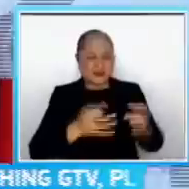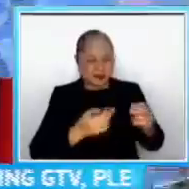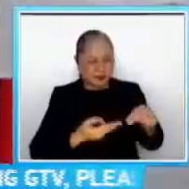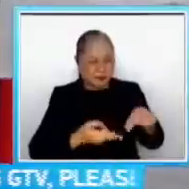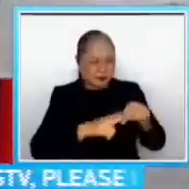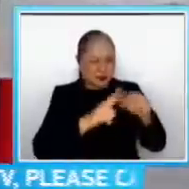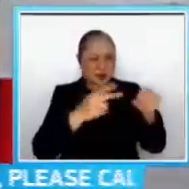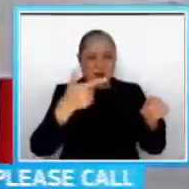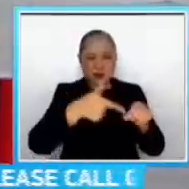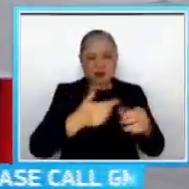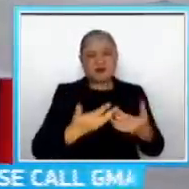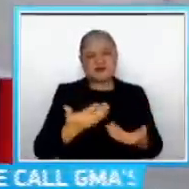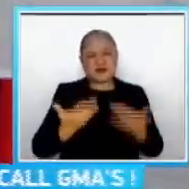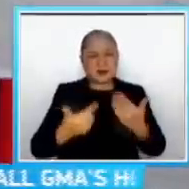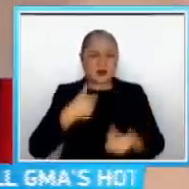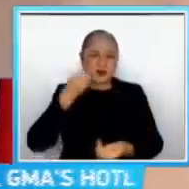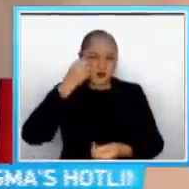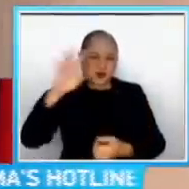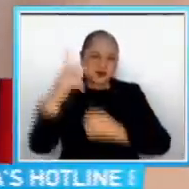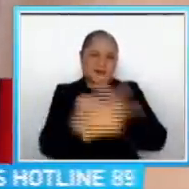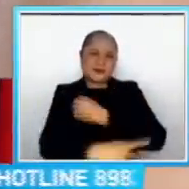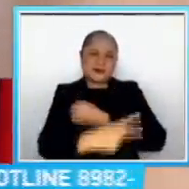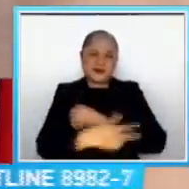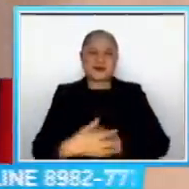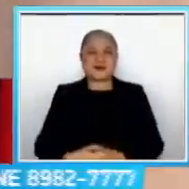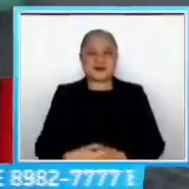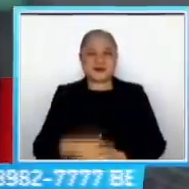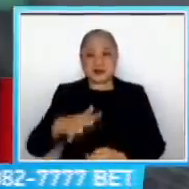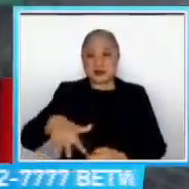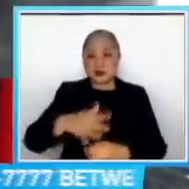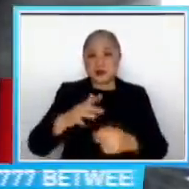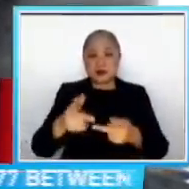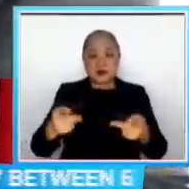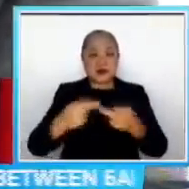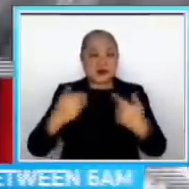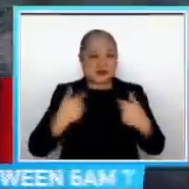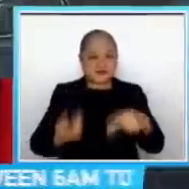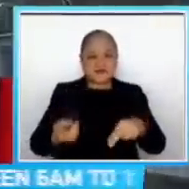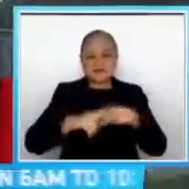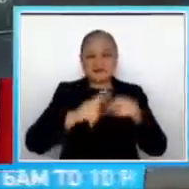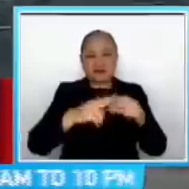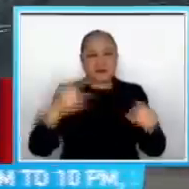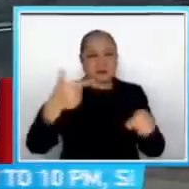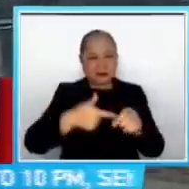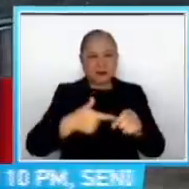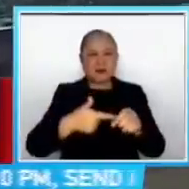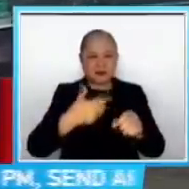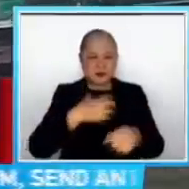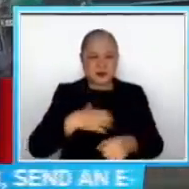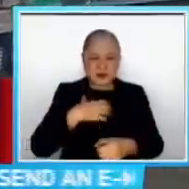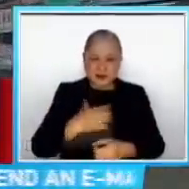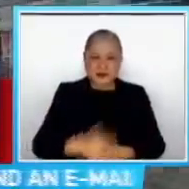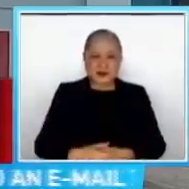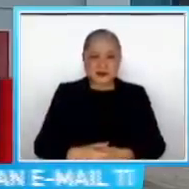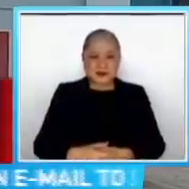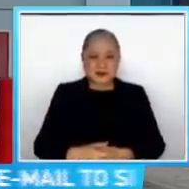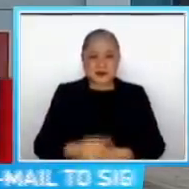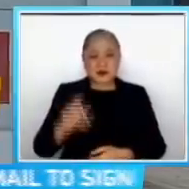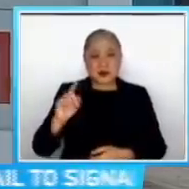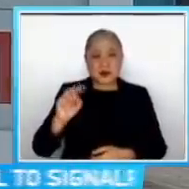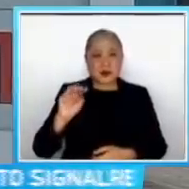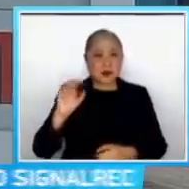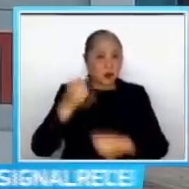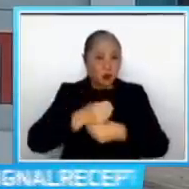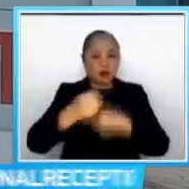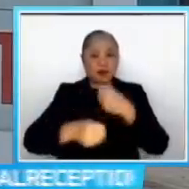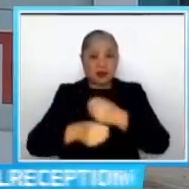ng probinsya Kaya sa iba pang lugar, iniindari ng pagsipa sa presyo ng mga produktong petrolyo Sa makilala at malang sakot na bato, aabot na